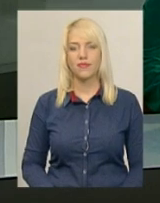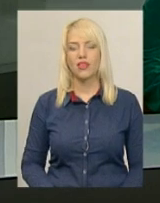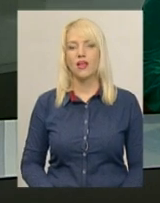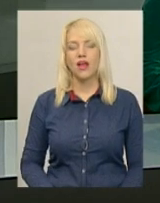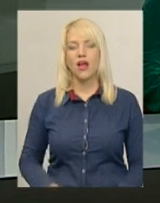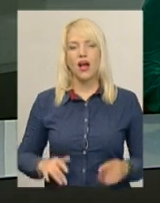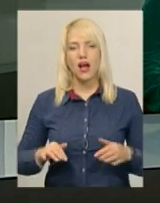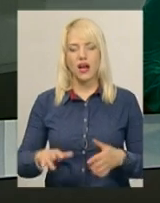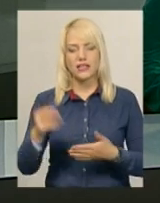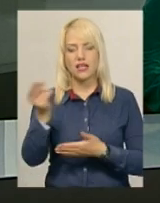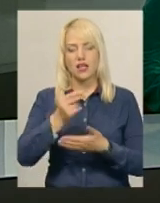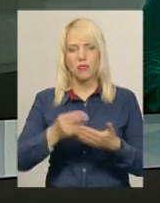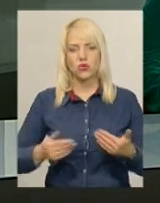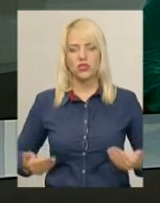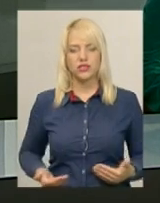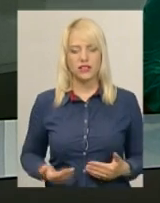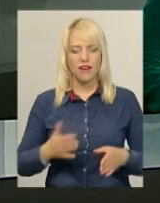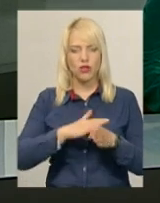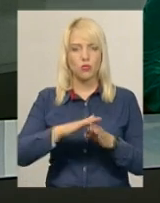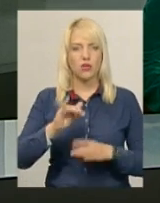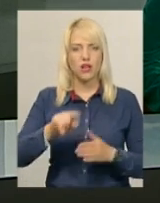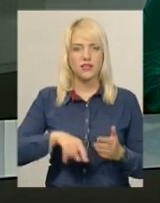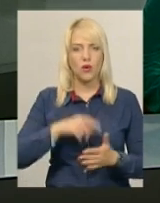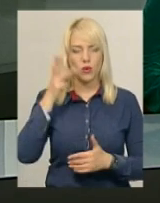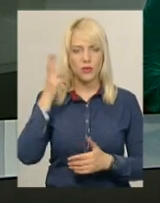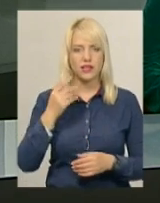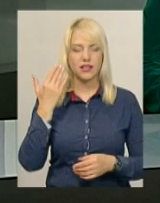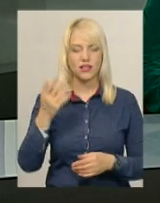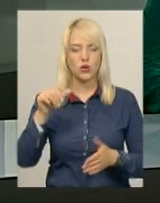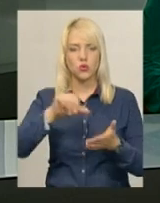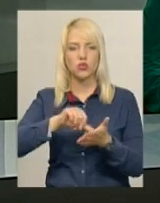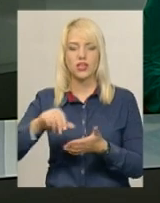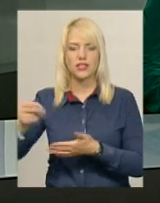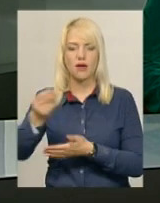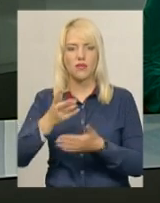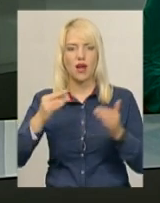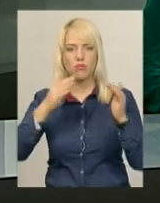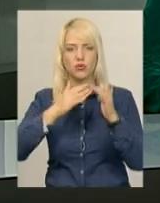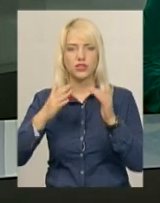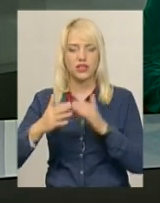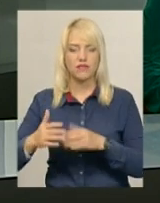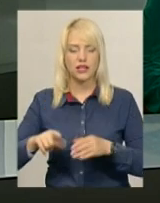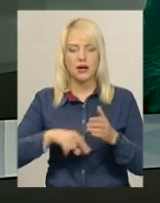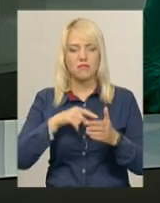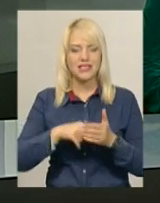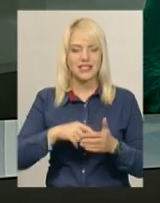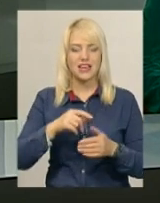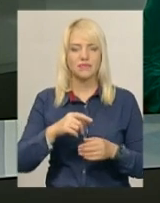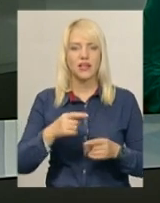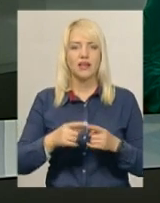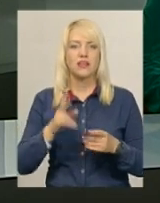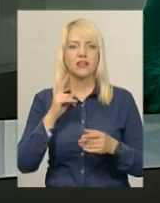Акція «Намалюй життя» відбулася сьогодні у Хмельницькому. Її учасники замалювали на будівлях міста написи, які рекламують